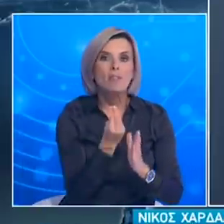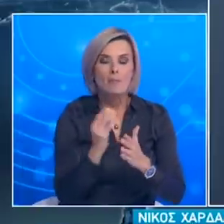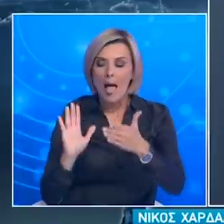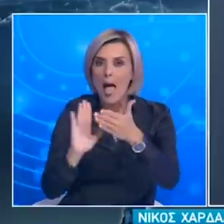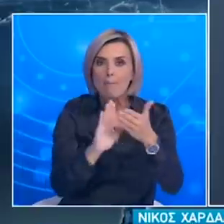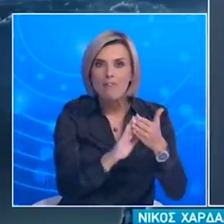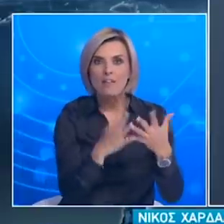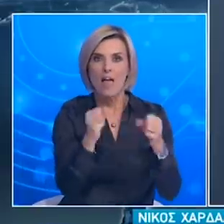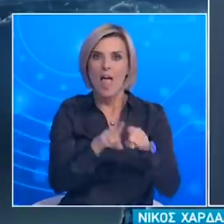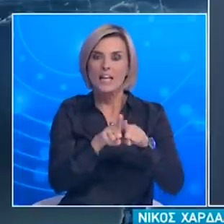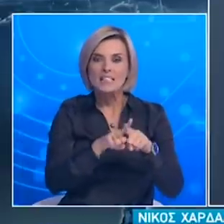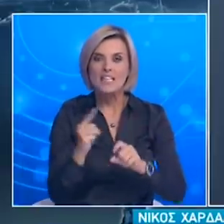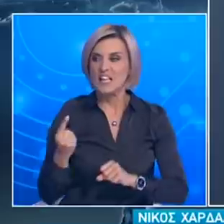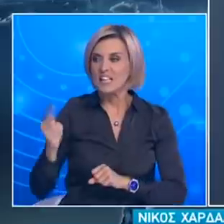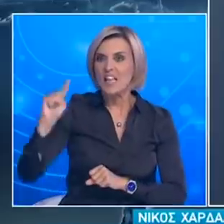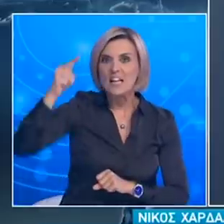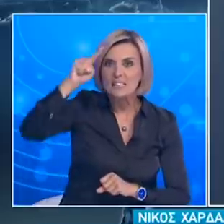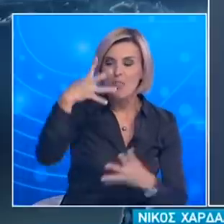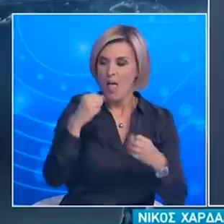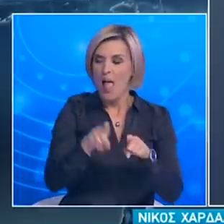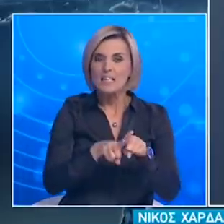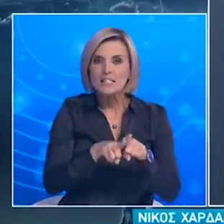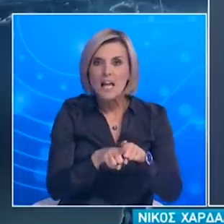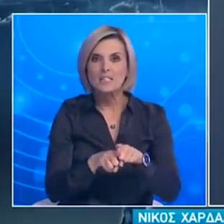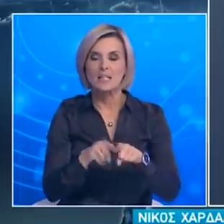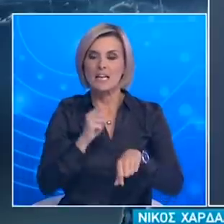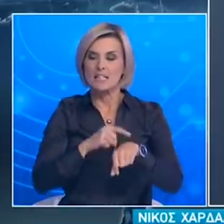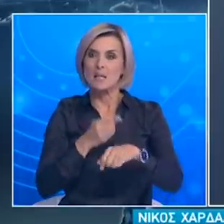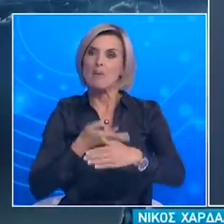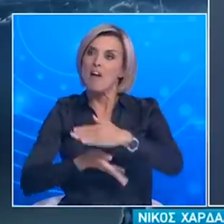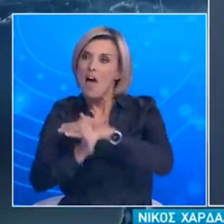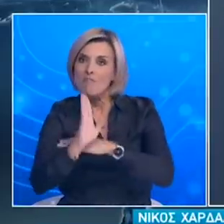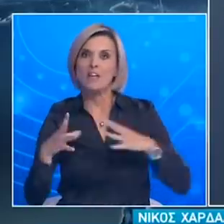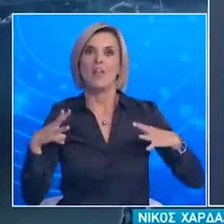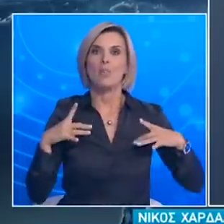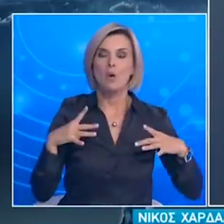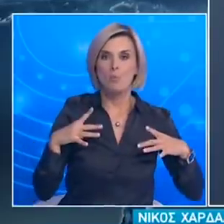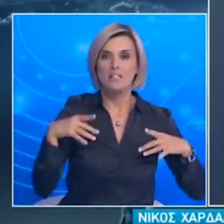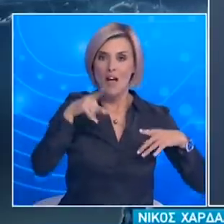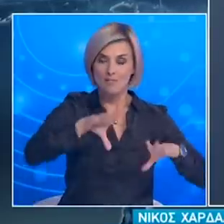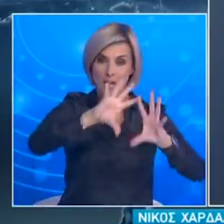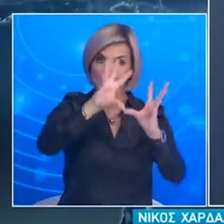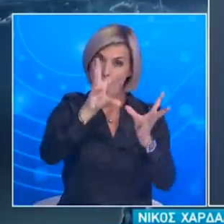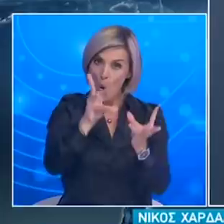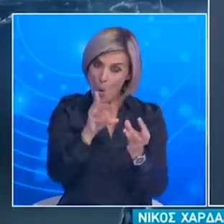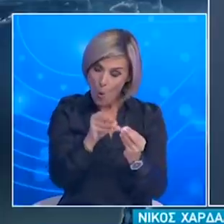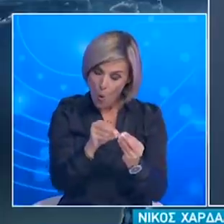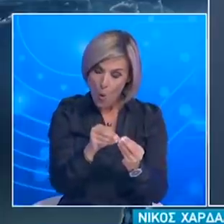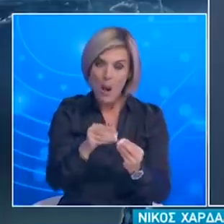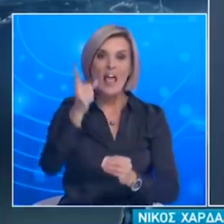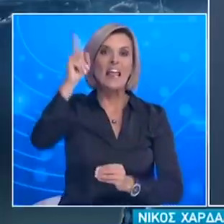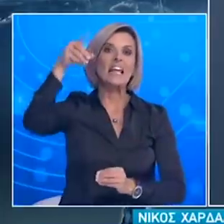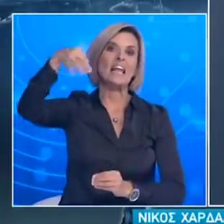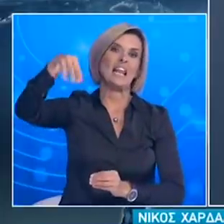περιοχή ακόμα και αν εκδήλωσαν συμπτώματα μετά την επιστροφή τους στη μόνιμη κατοικία τους Όλα αυτά είναι τα κριτήρια